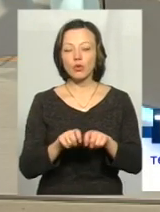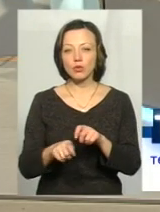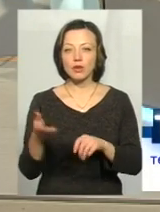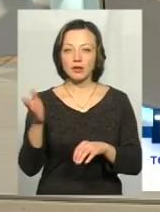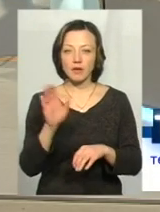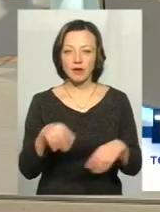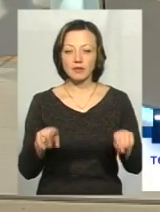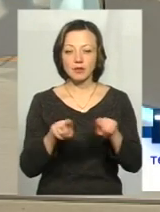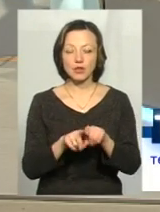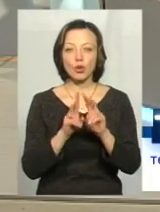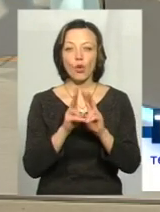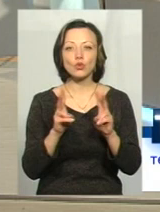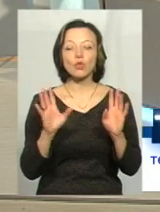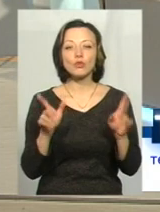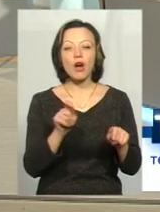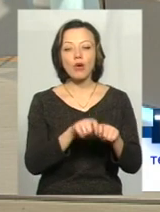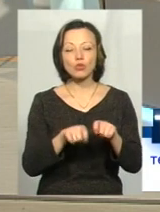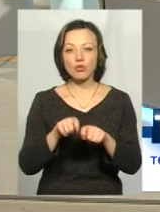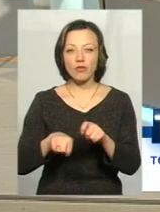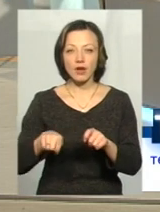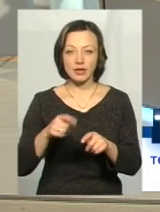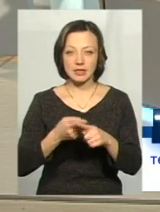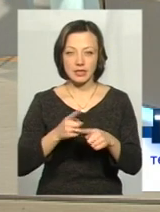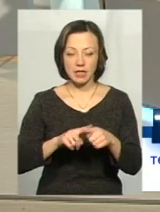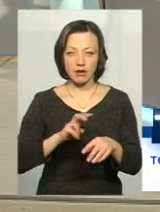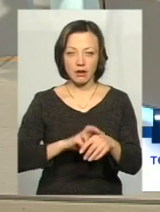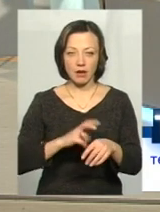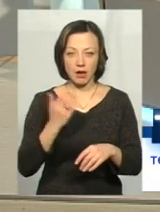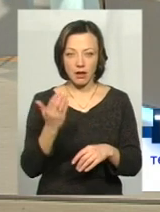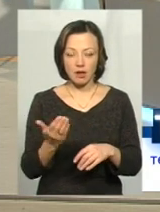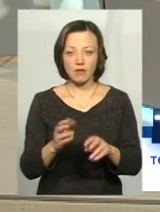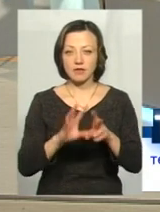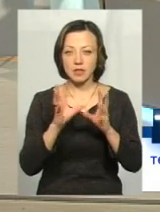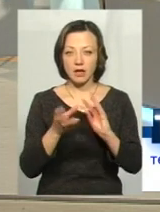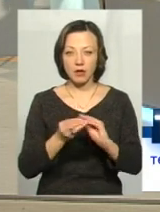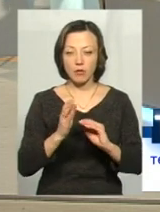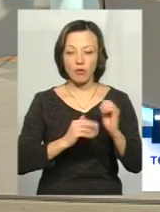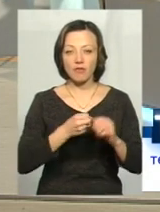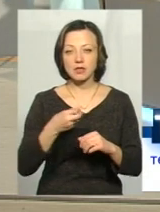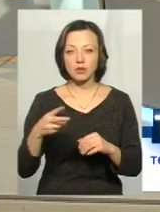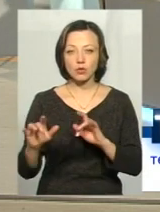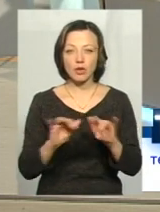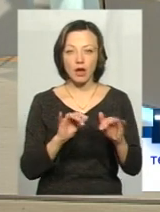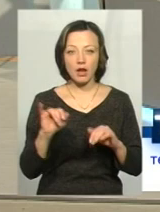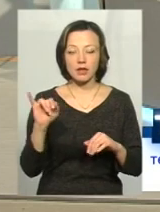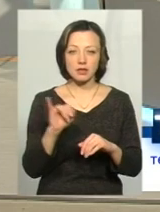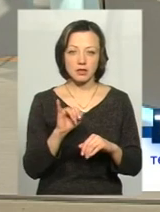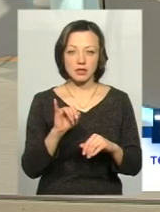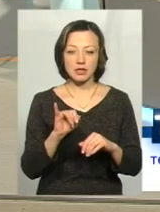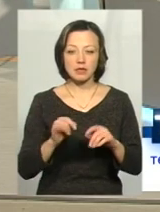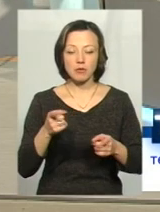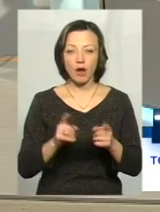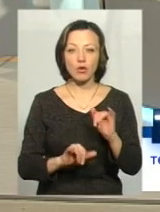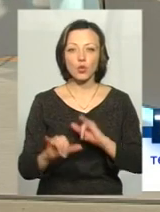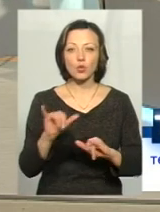буде контролювати дільничих лікарів, їх взагалі професійну діяльність, і справді,